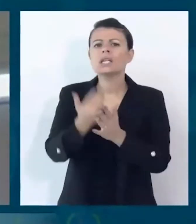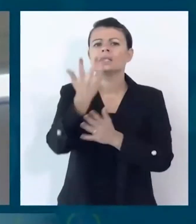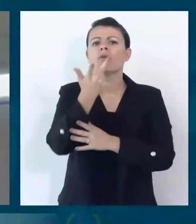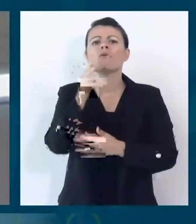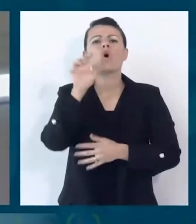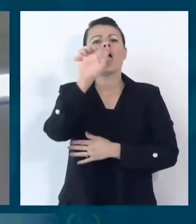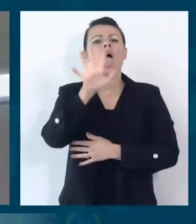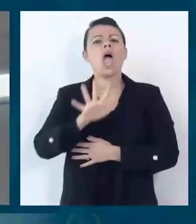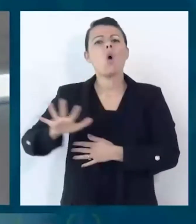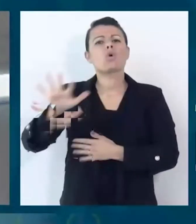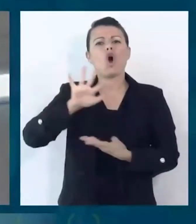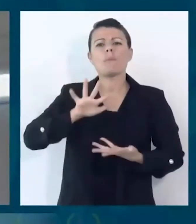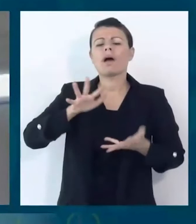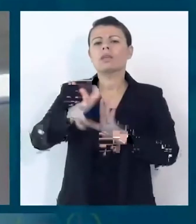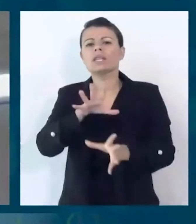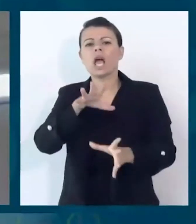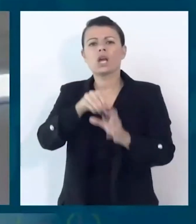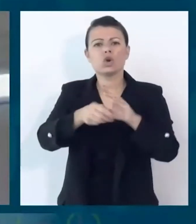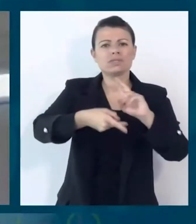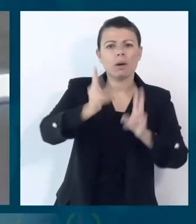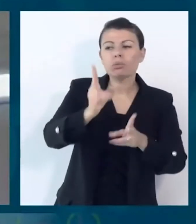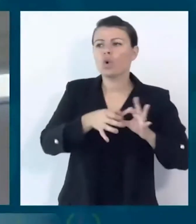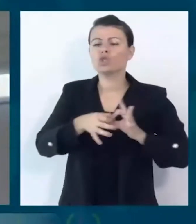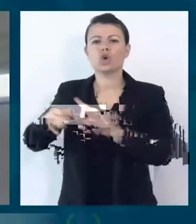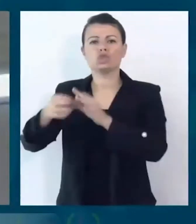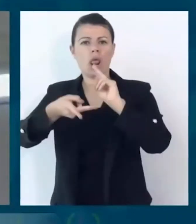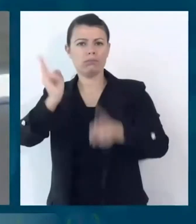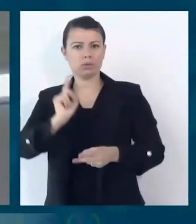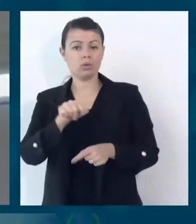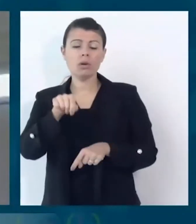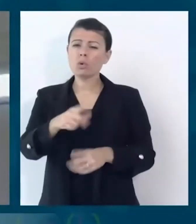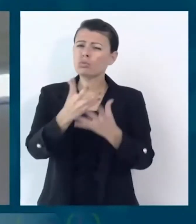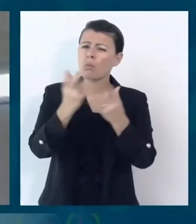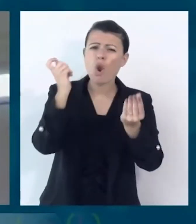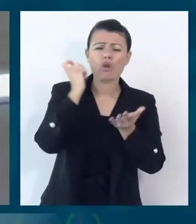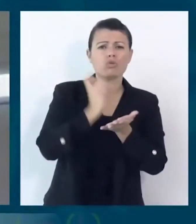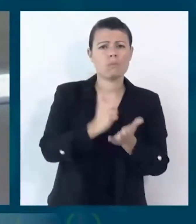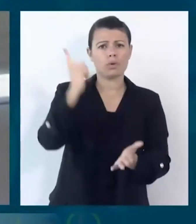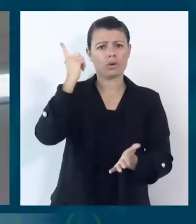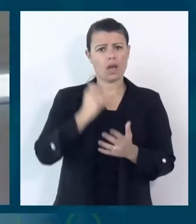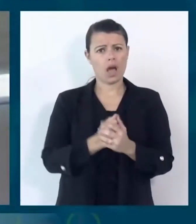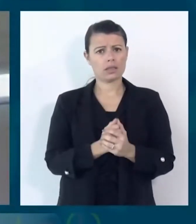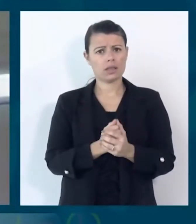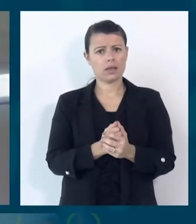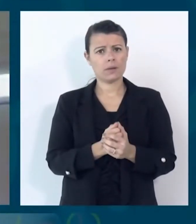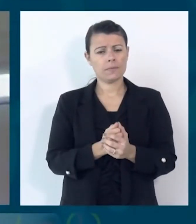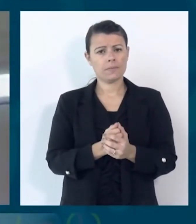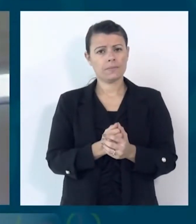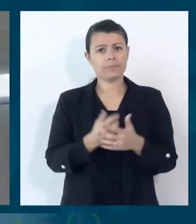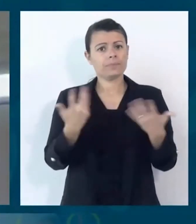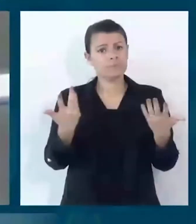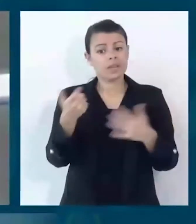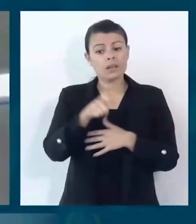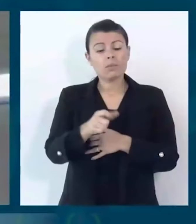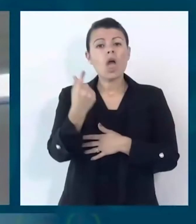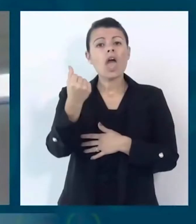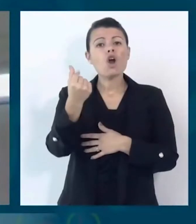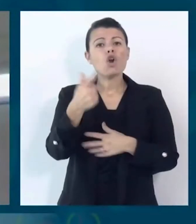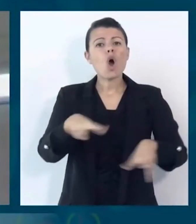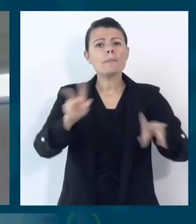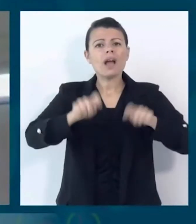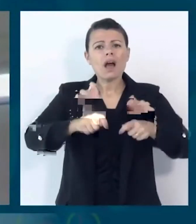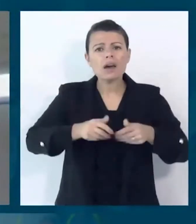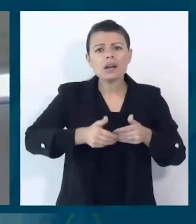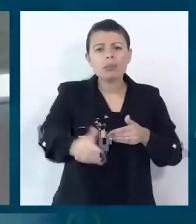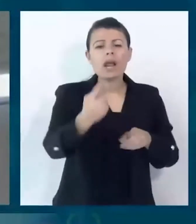sociale. Questo è importante perché riconoscere l'importanza di sostenere una ripresa economica forte